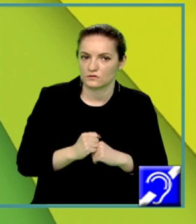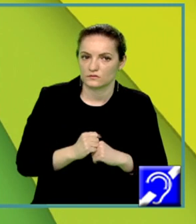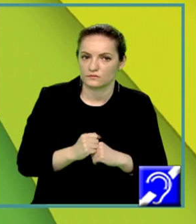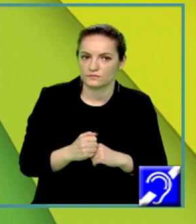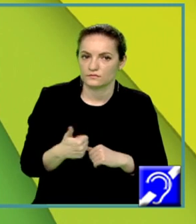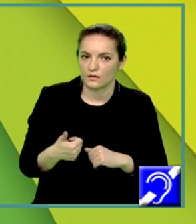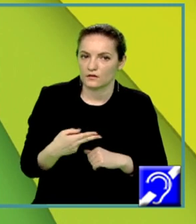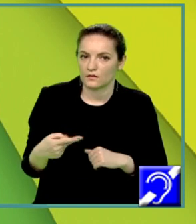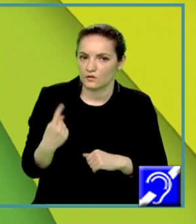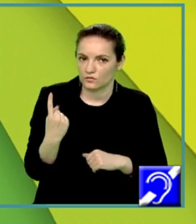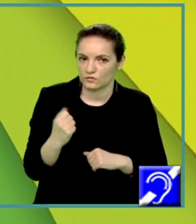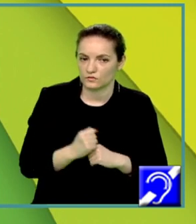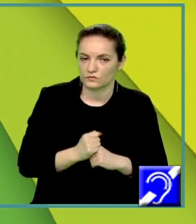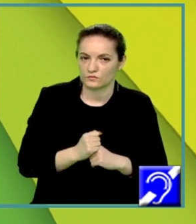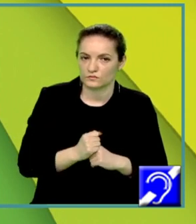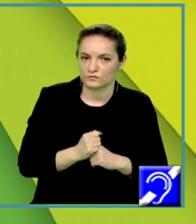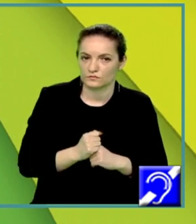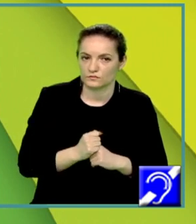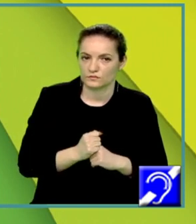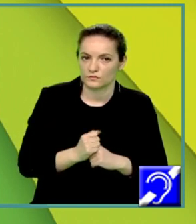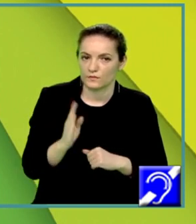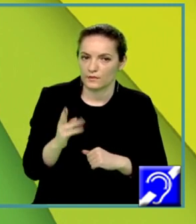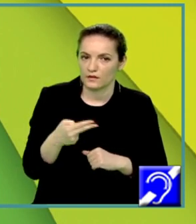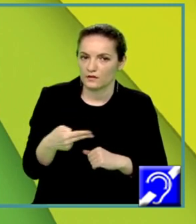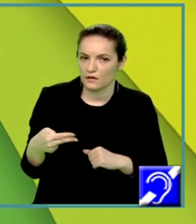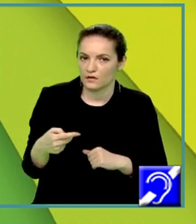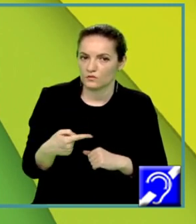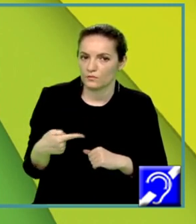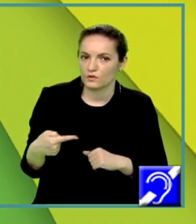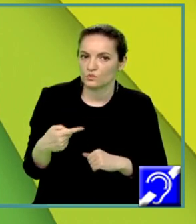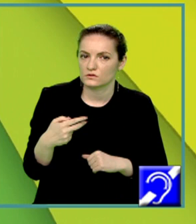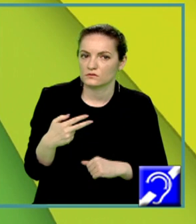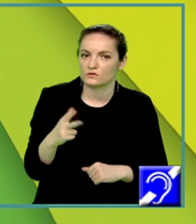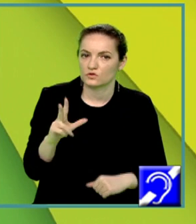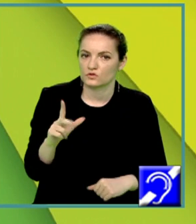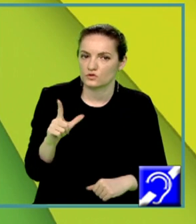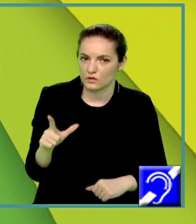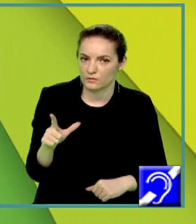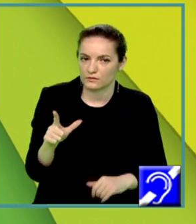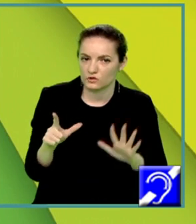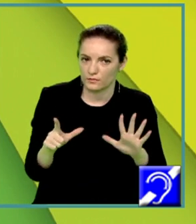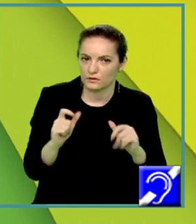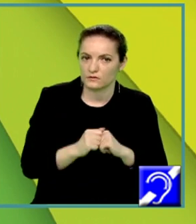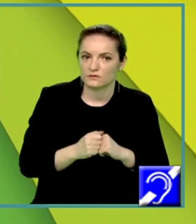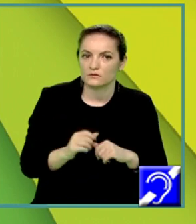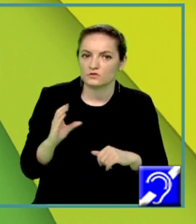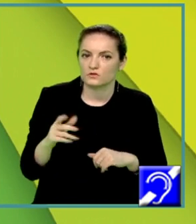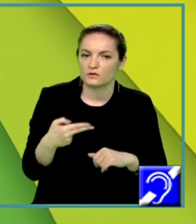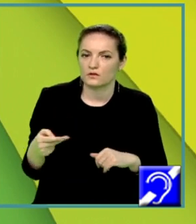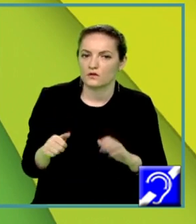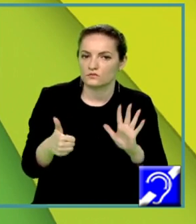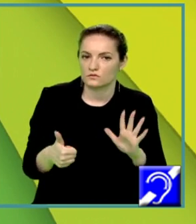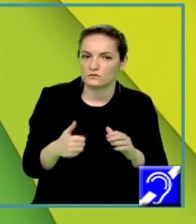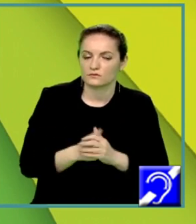a este egal cu 1, coeficientul lui x pătrat, b este egal cu minus 7, coeficientul lui x și c este egal cu